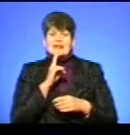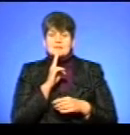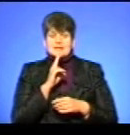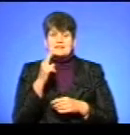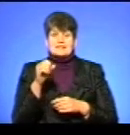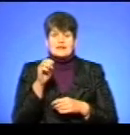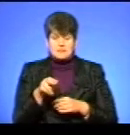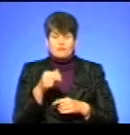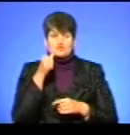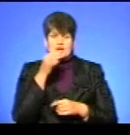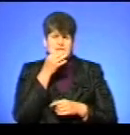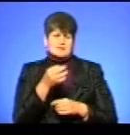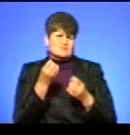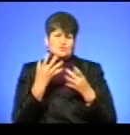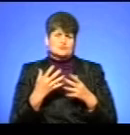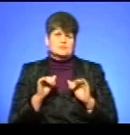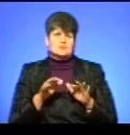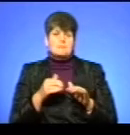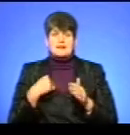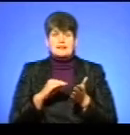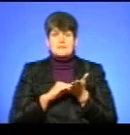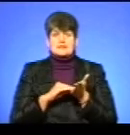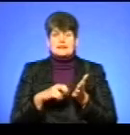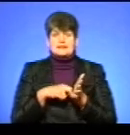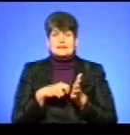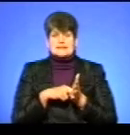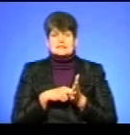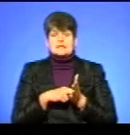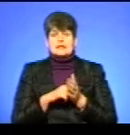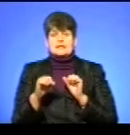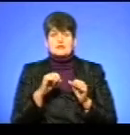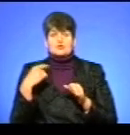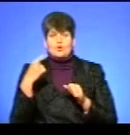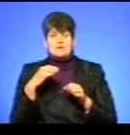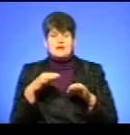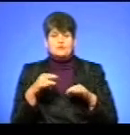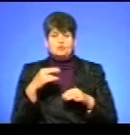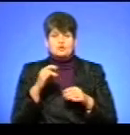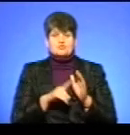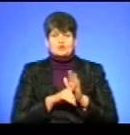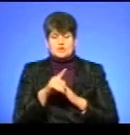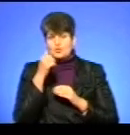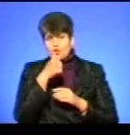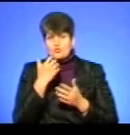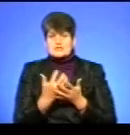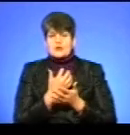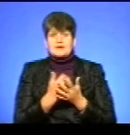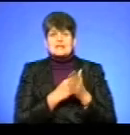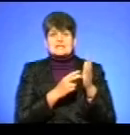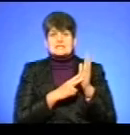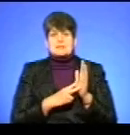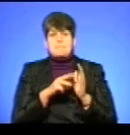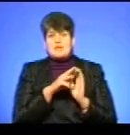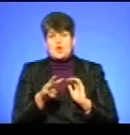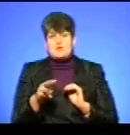дед вчора сказав дуже просту річ. Ми написали лист на керівництво Облавтодору. Ми з початку року заробили 7 мільйонів